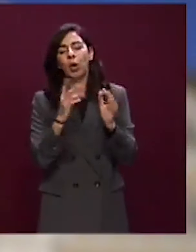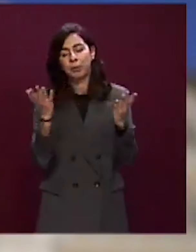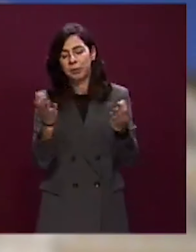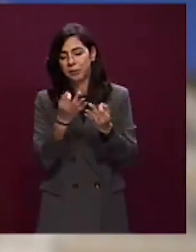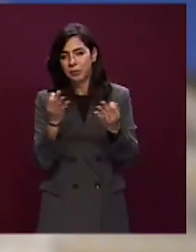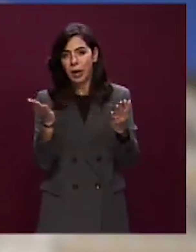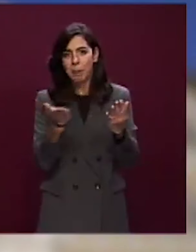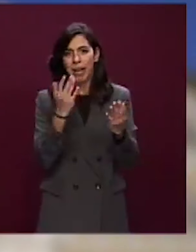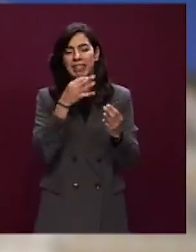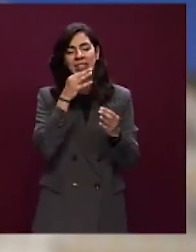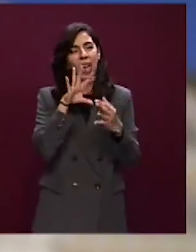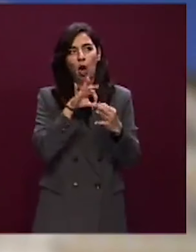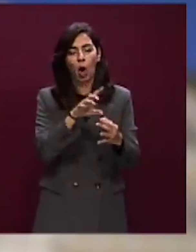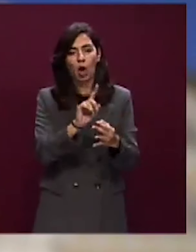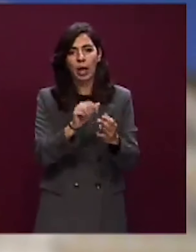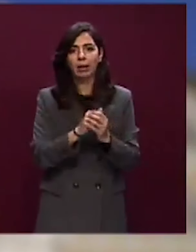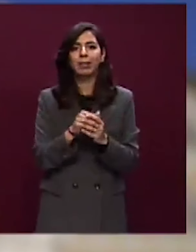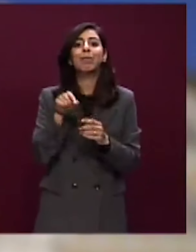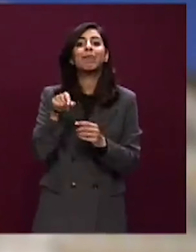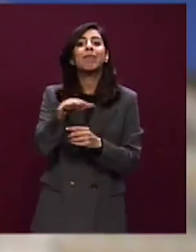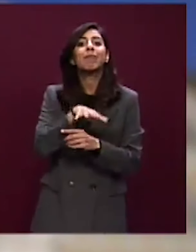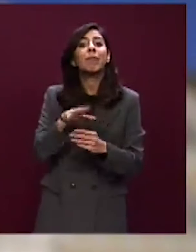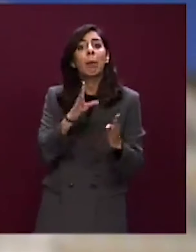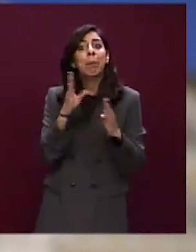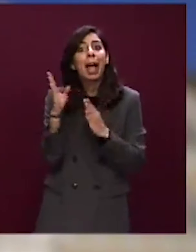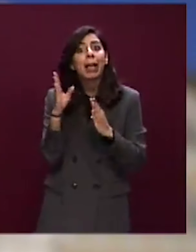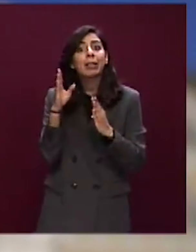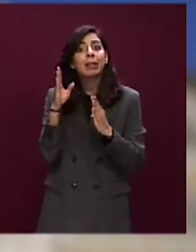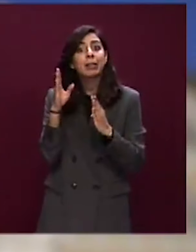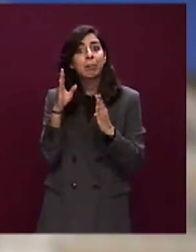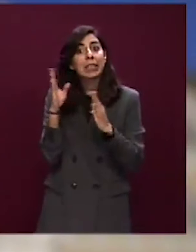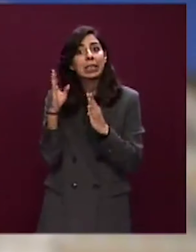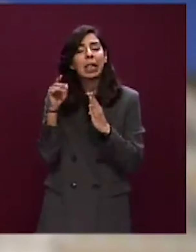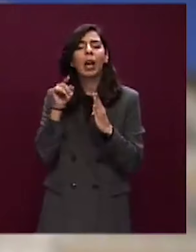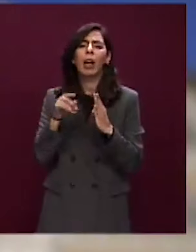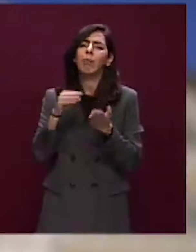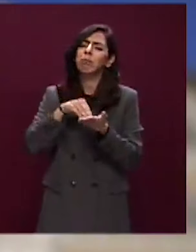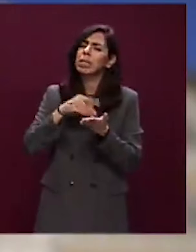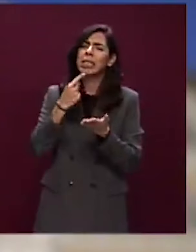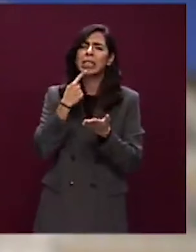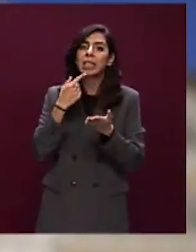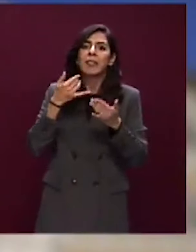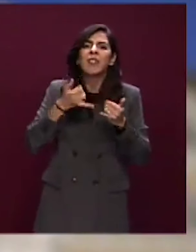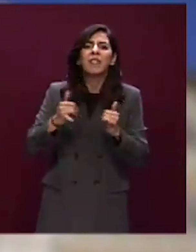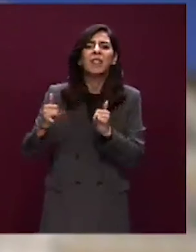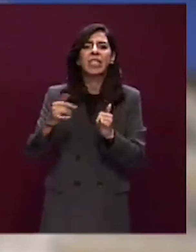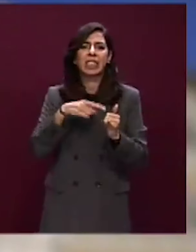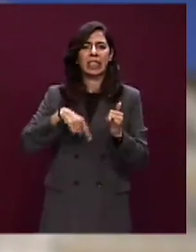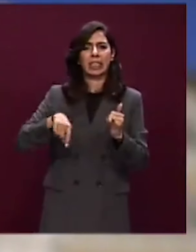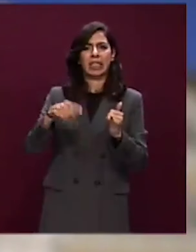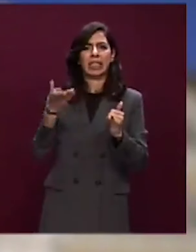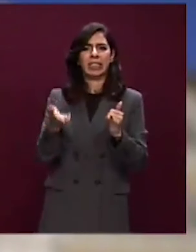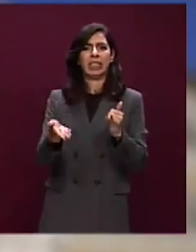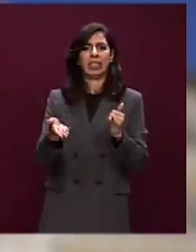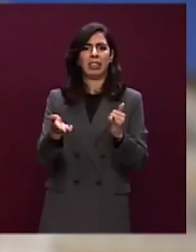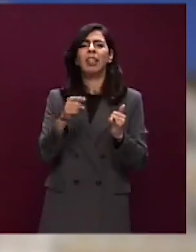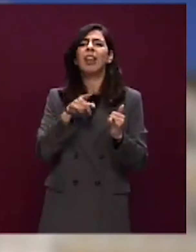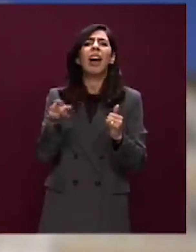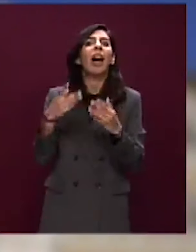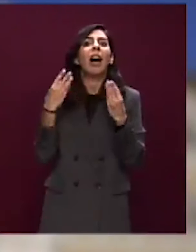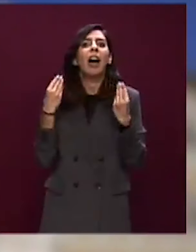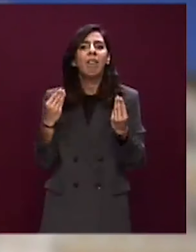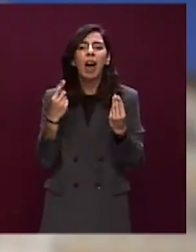Lì c'erano i nostri figli, lì c'erano le nostre figlie e i nostri figli che facevano una cosa